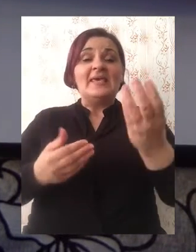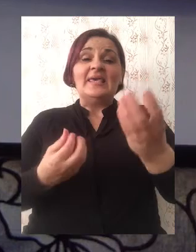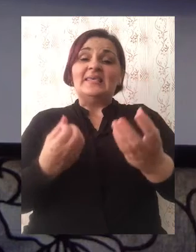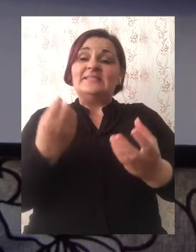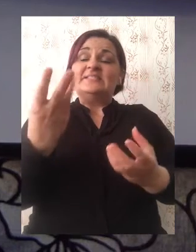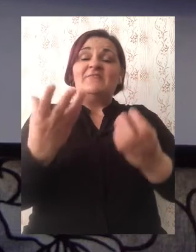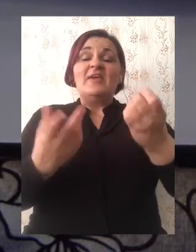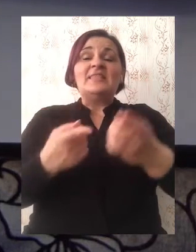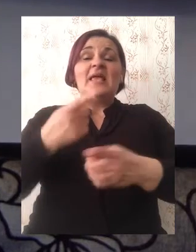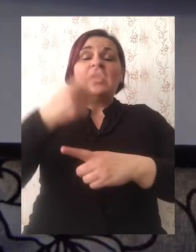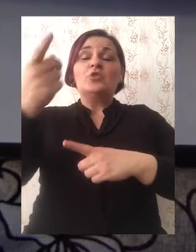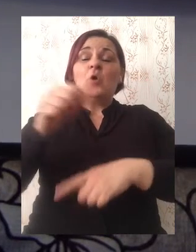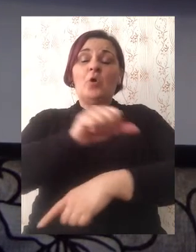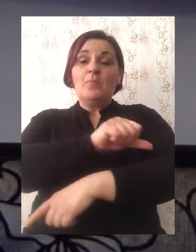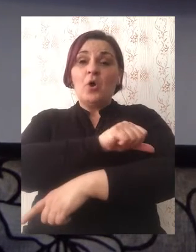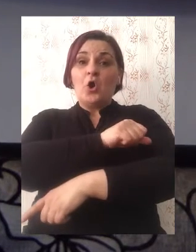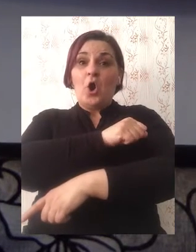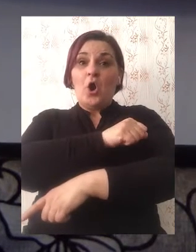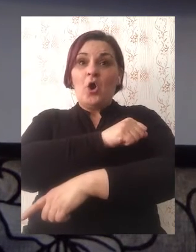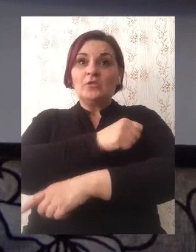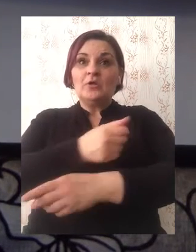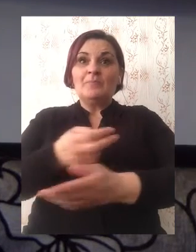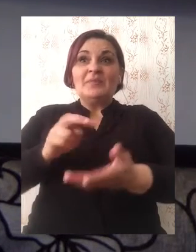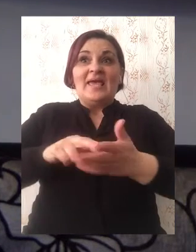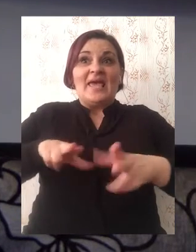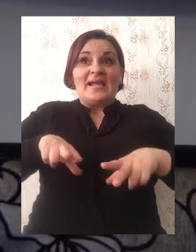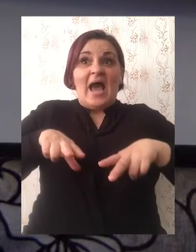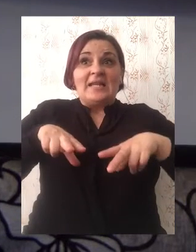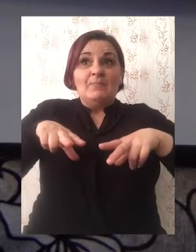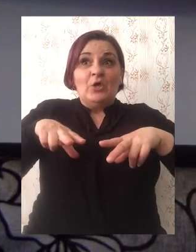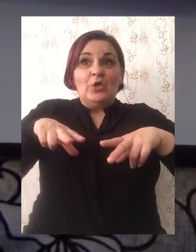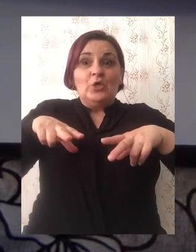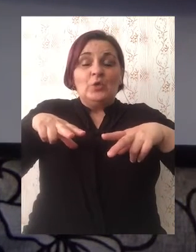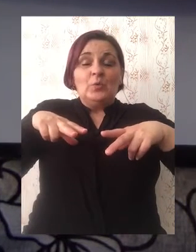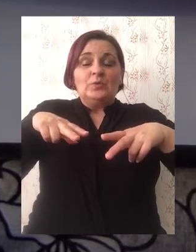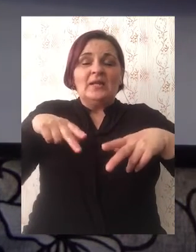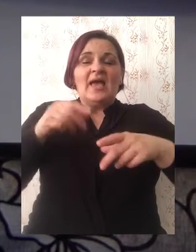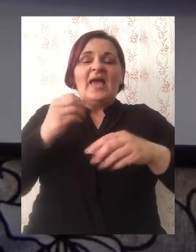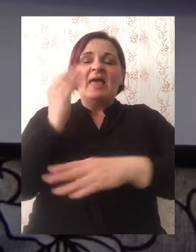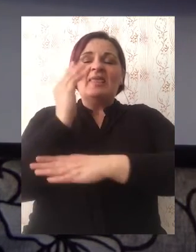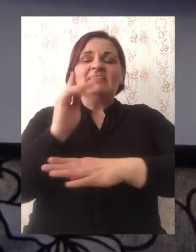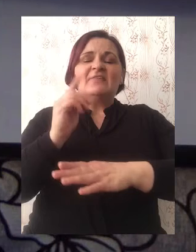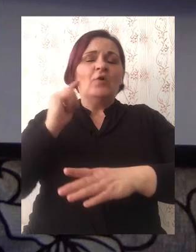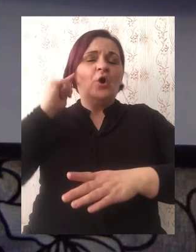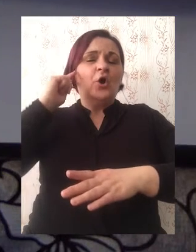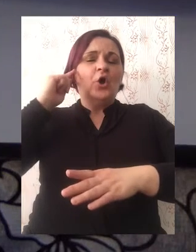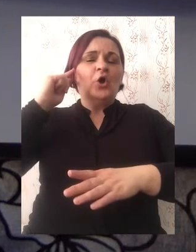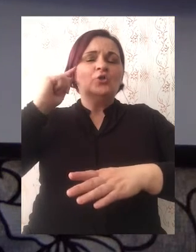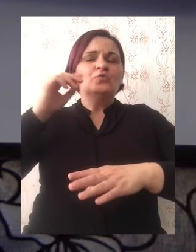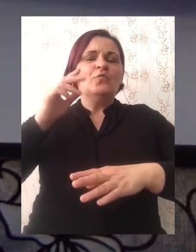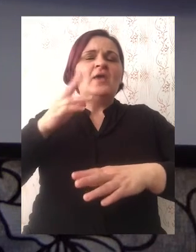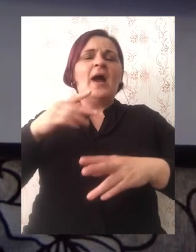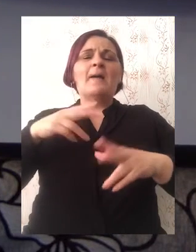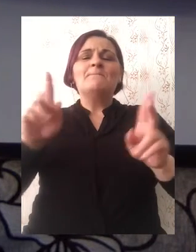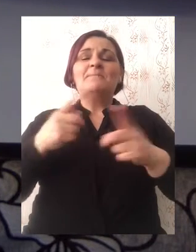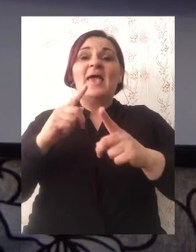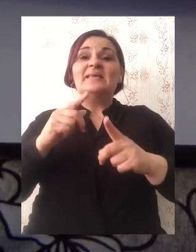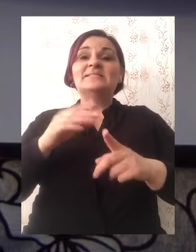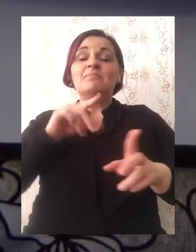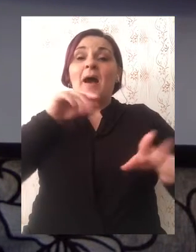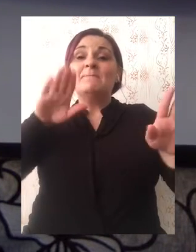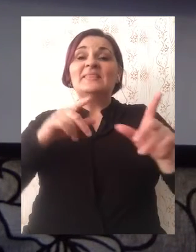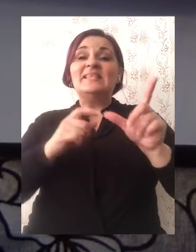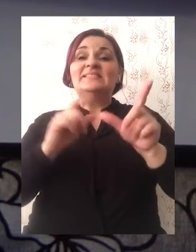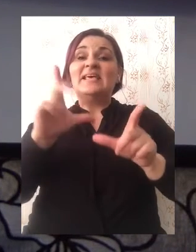tokom godine. Ranim jutrom sa grane vitke breze čuje se zvonka pjesma Slavuja,